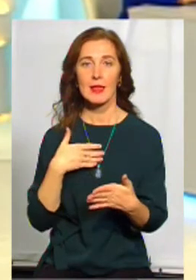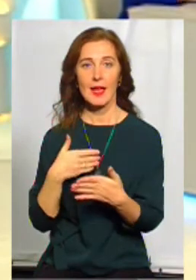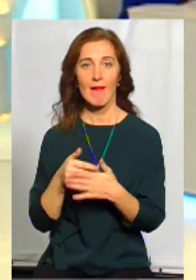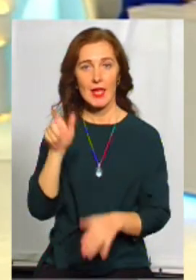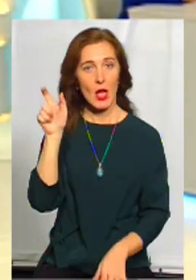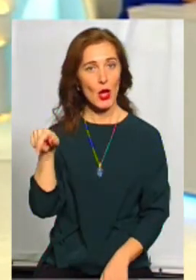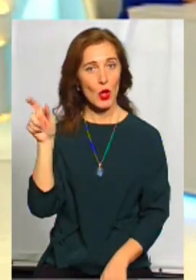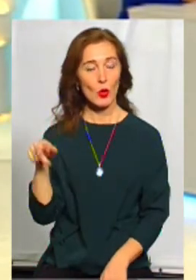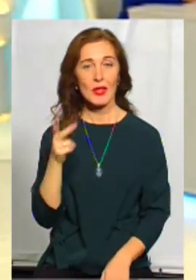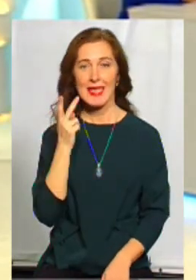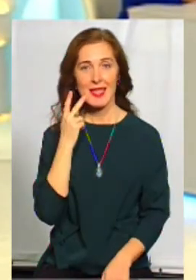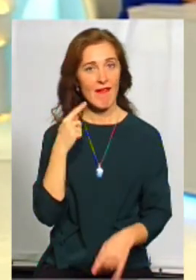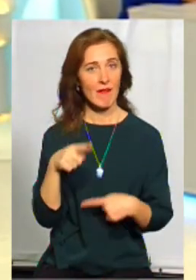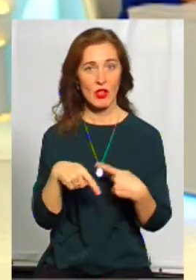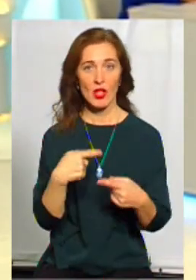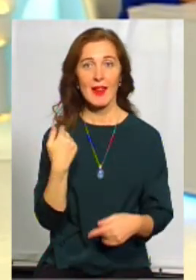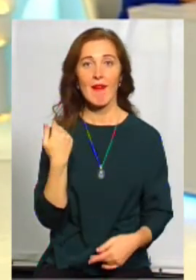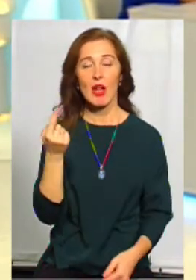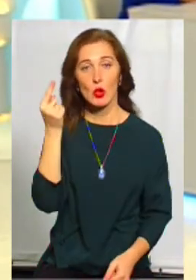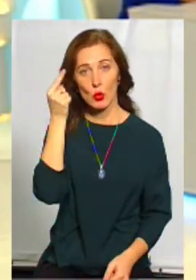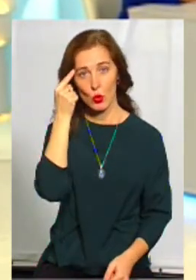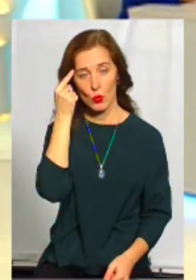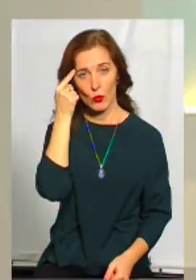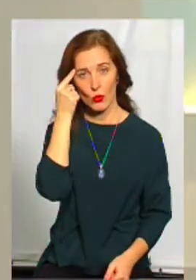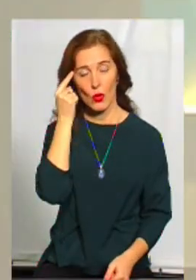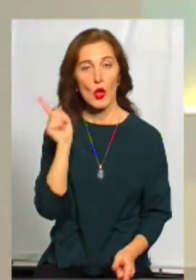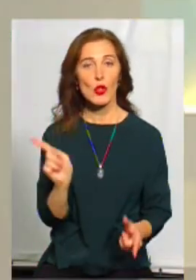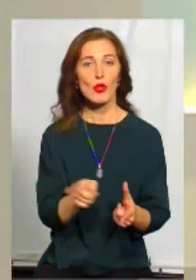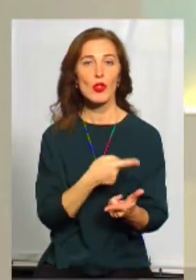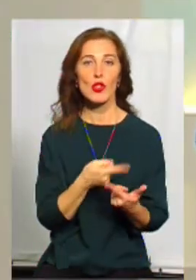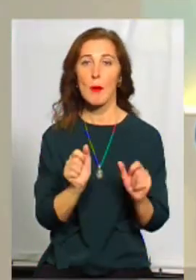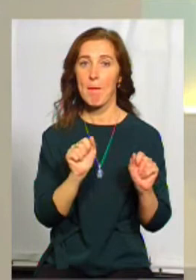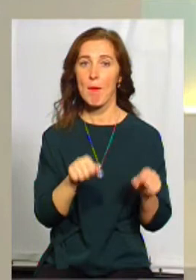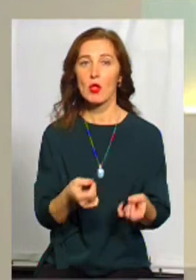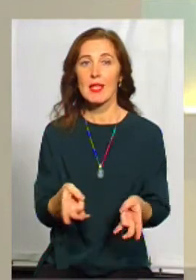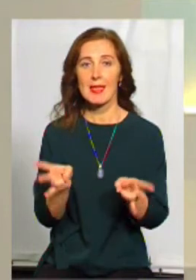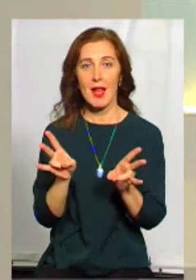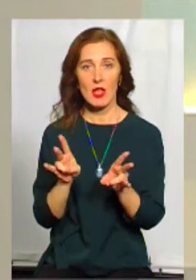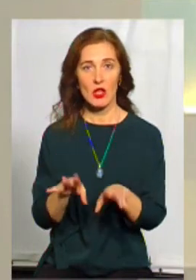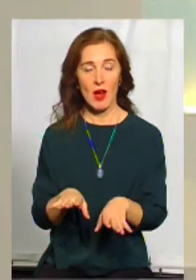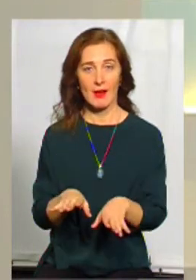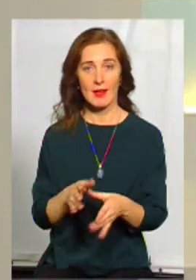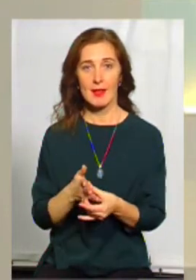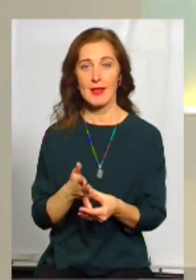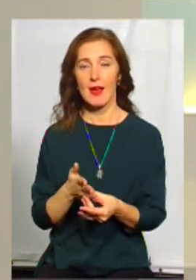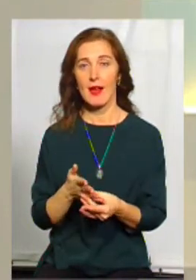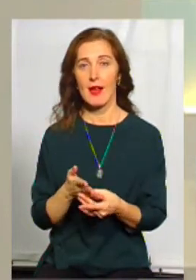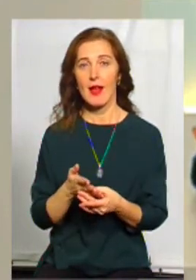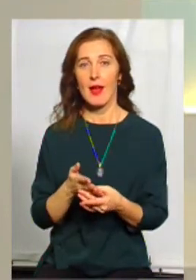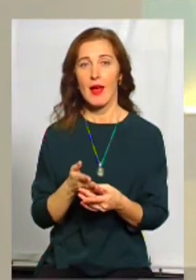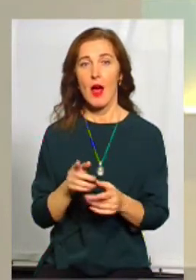завжди. На вашу думку, чи можна залишатися незаангажованим? Бо